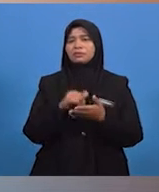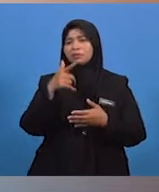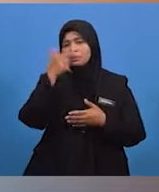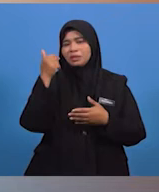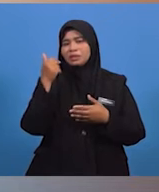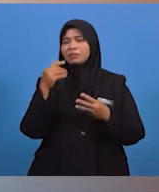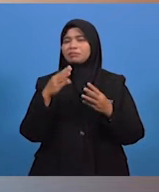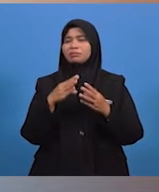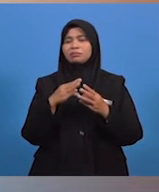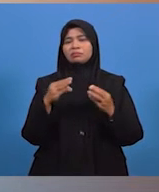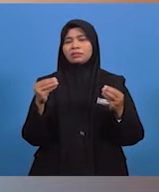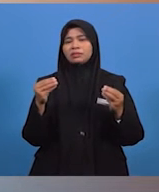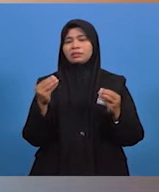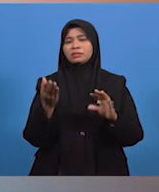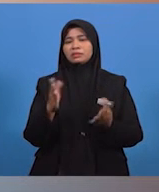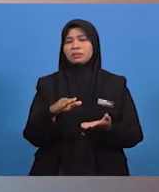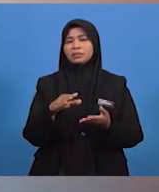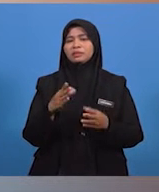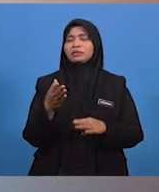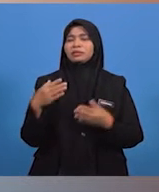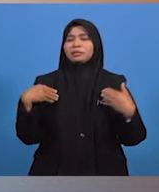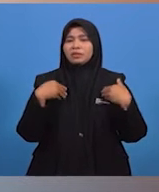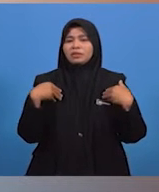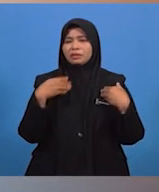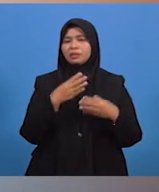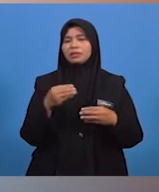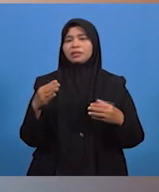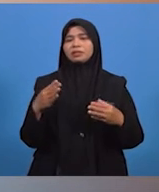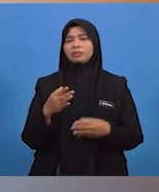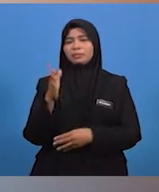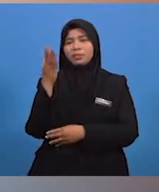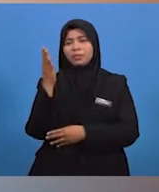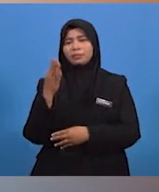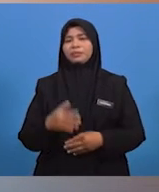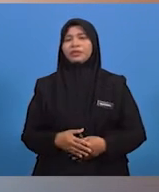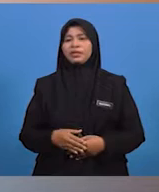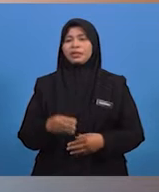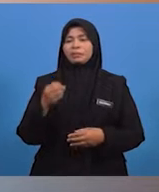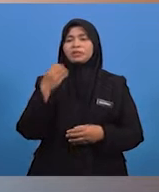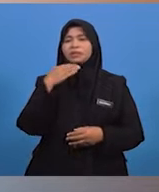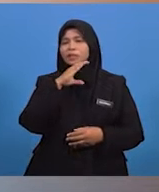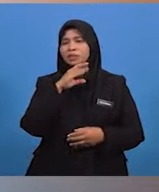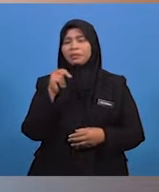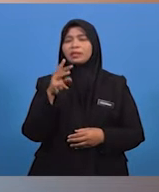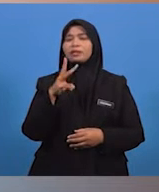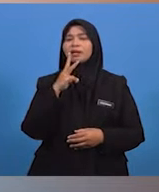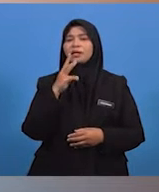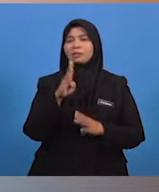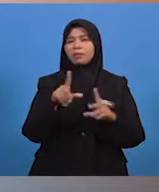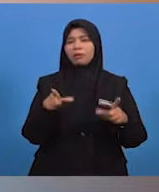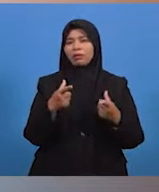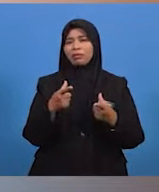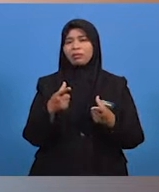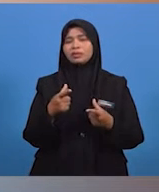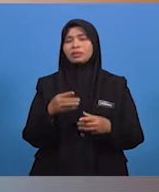fauna mengalami kepupusan. Selain dari itu, tanah runtuh juga boleh menyebabkan Pencemaran